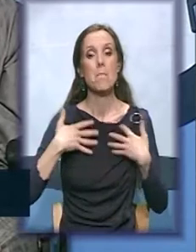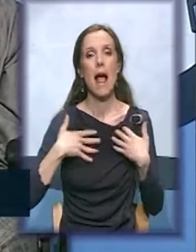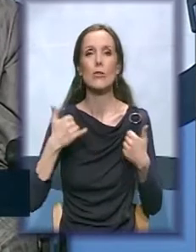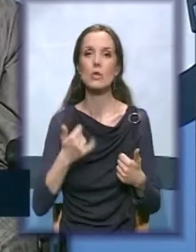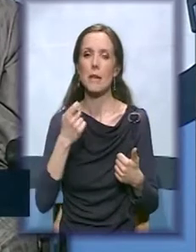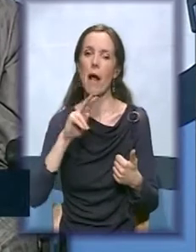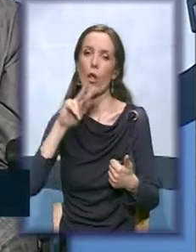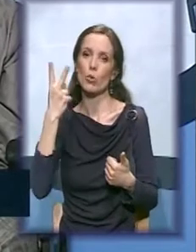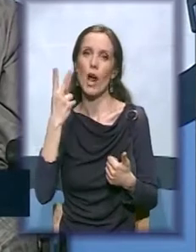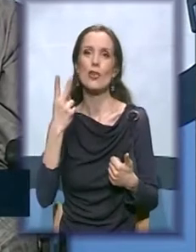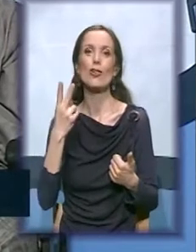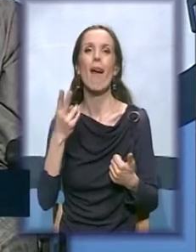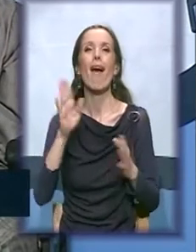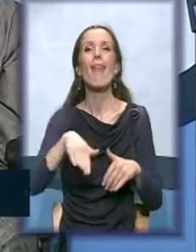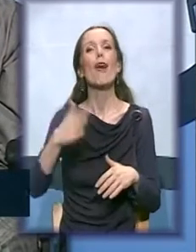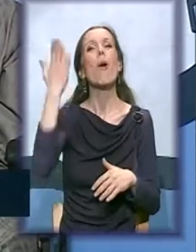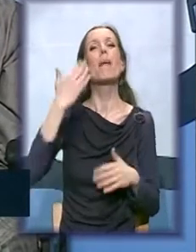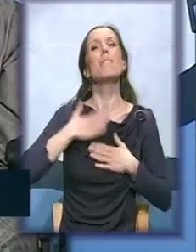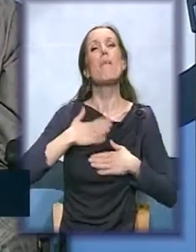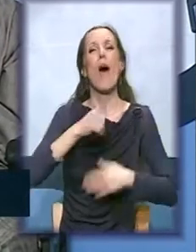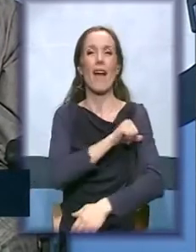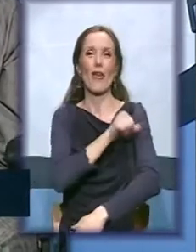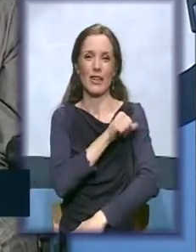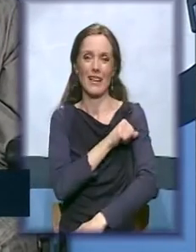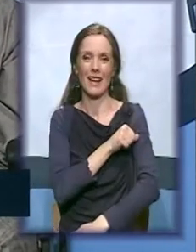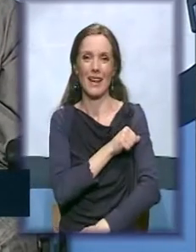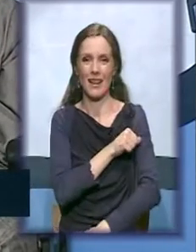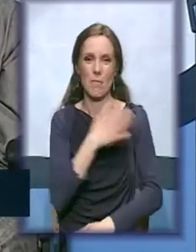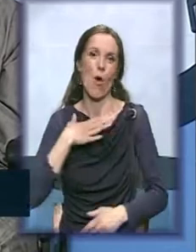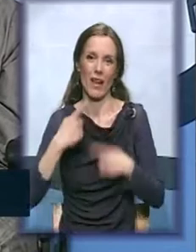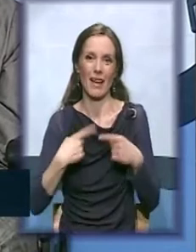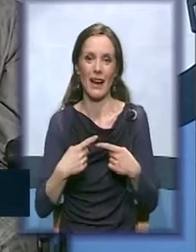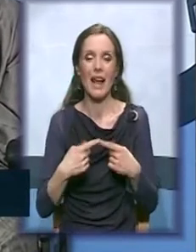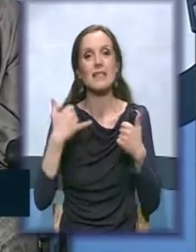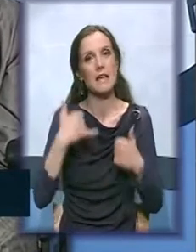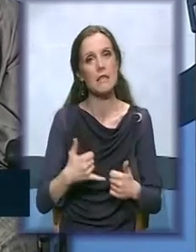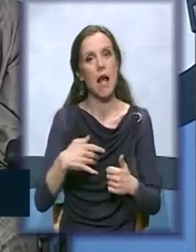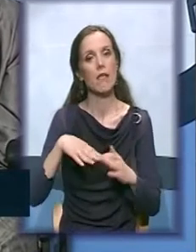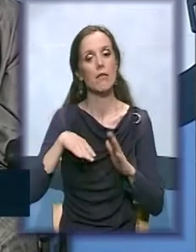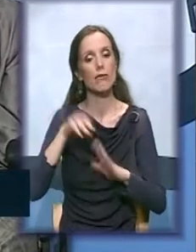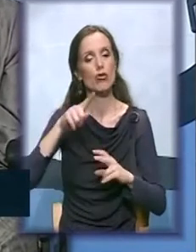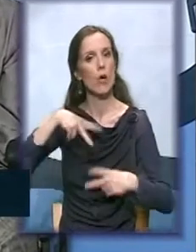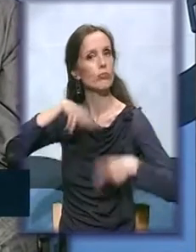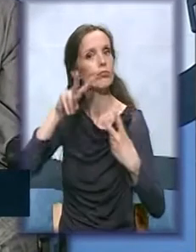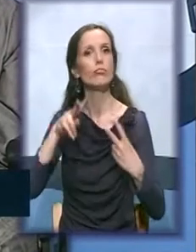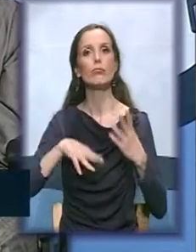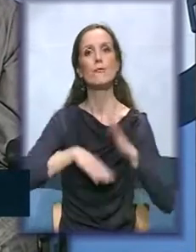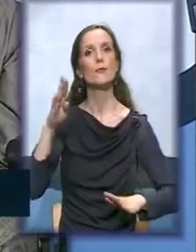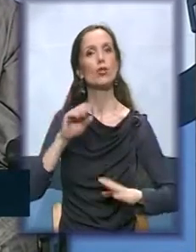drugačiji nego moja generacija. Sad je to drčno, ali buni se.